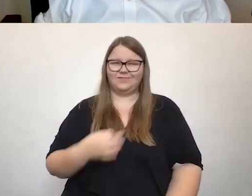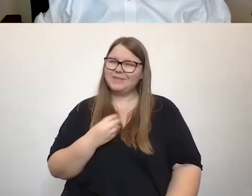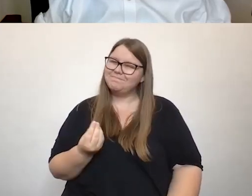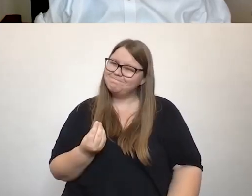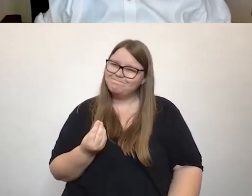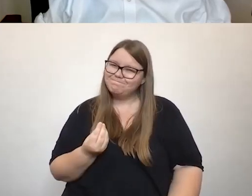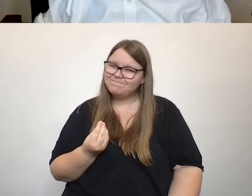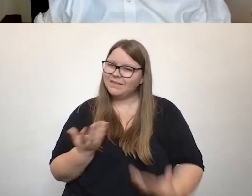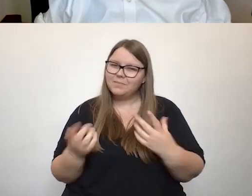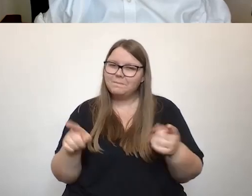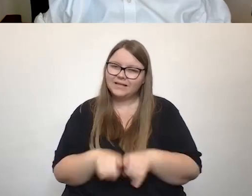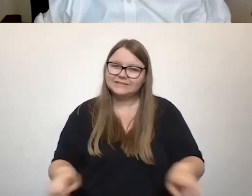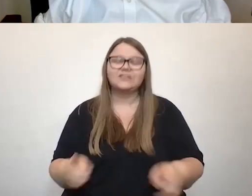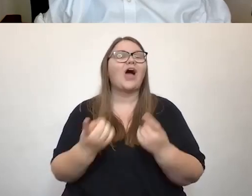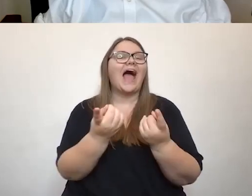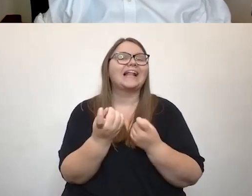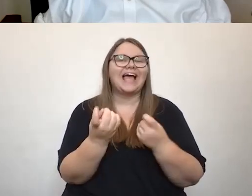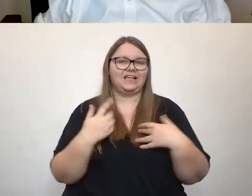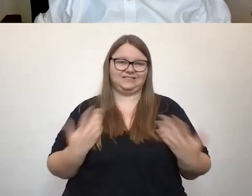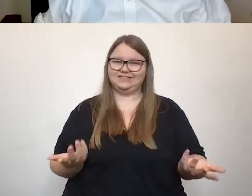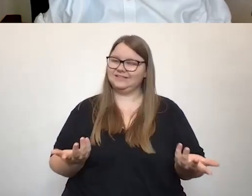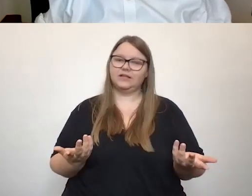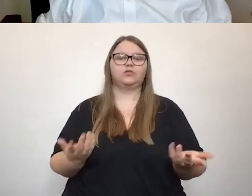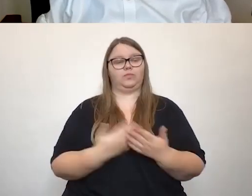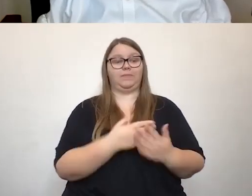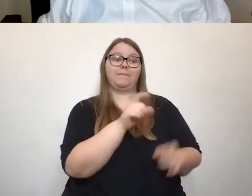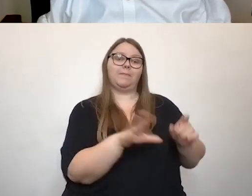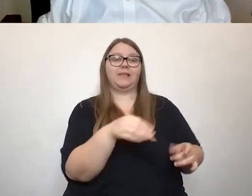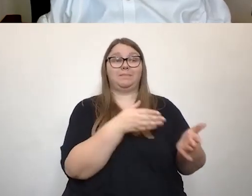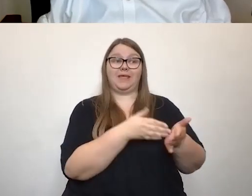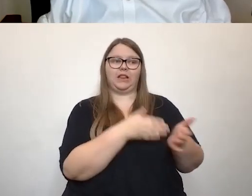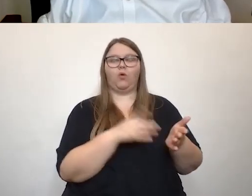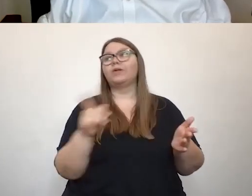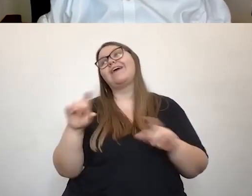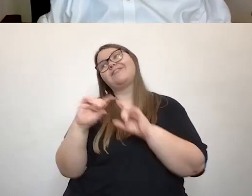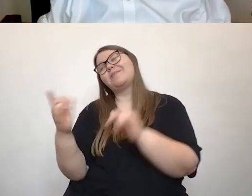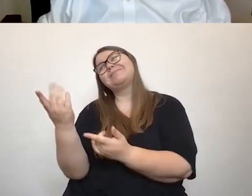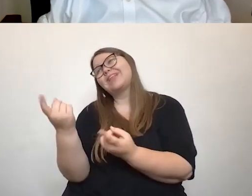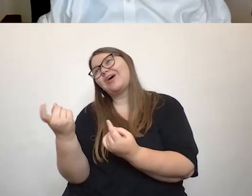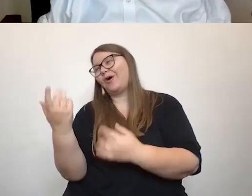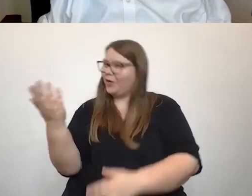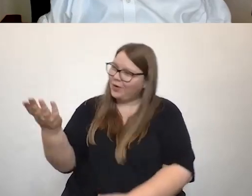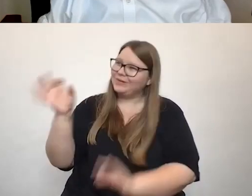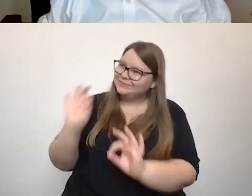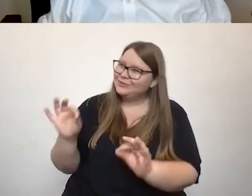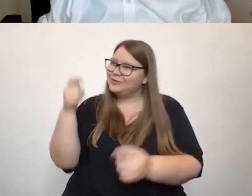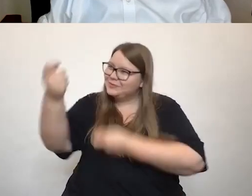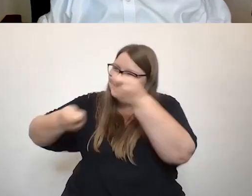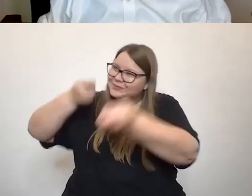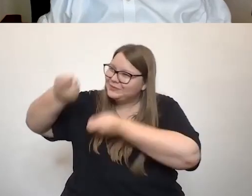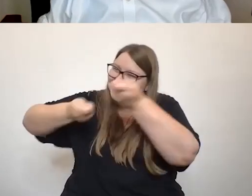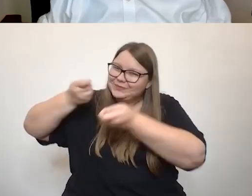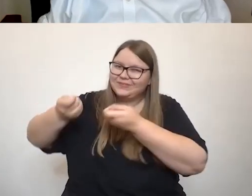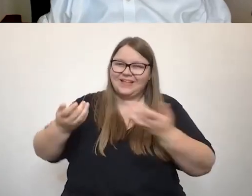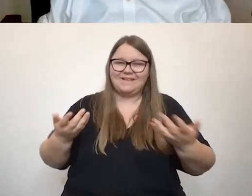ist, zu sagen, jetzt auch zum Thema Menschen mit Behinderung, wir müssen euch jetzt auch noch Anreize schaffen, jetzt gibt es ja schon die auch gerade durch den